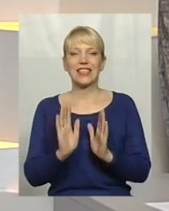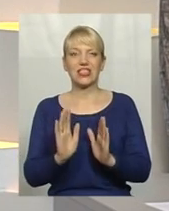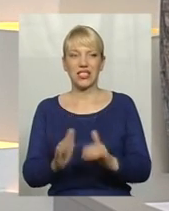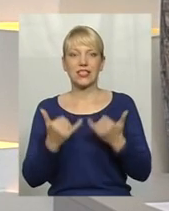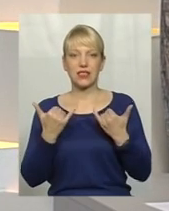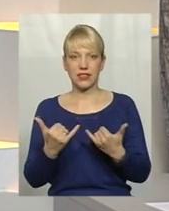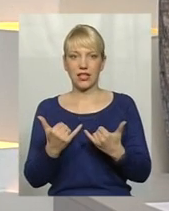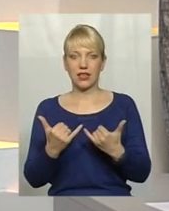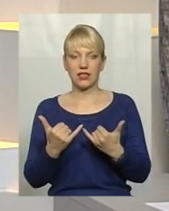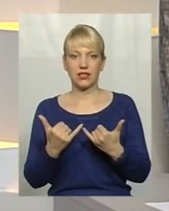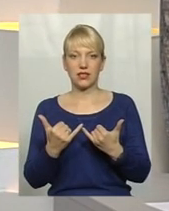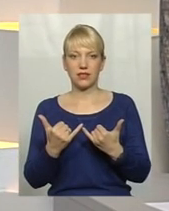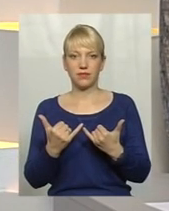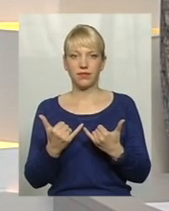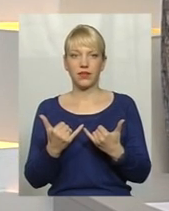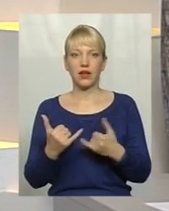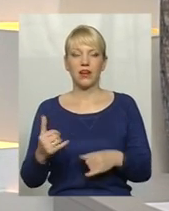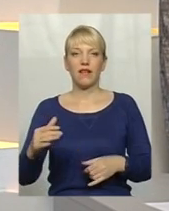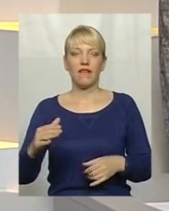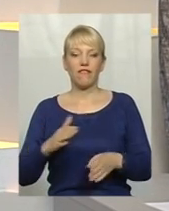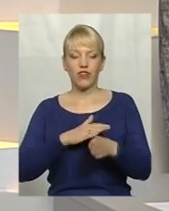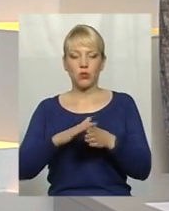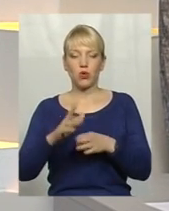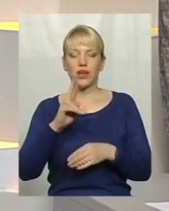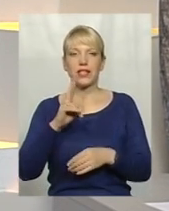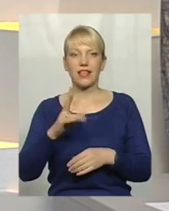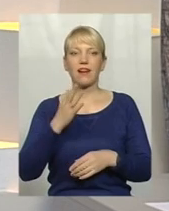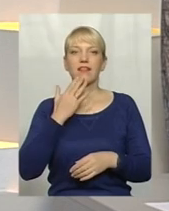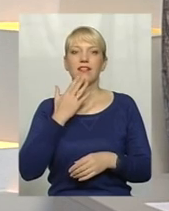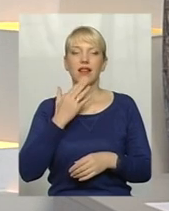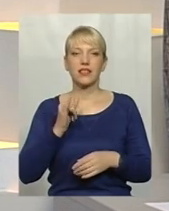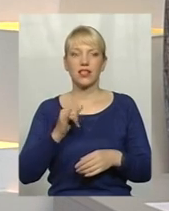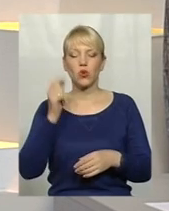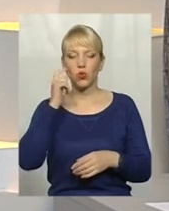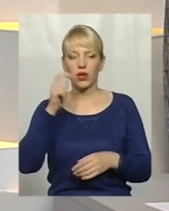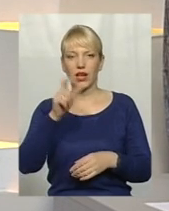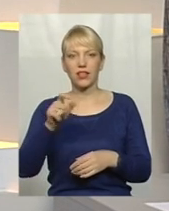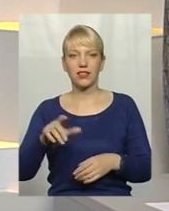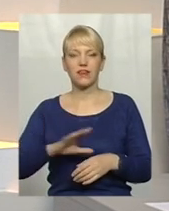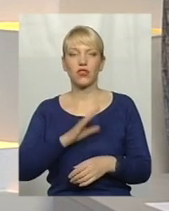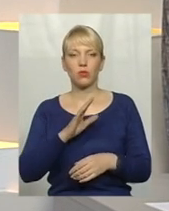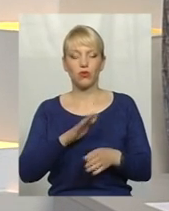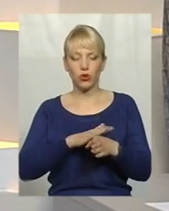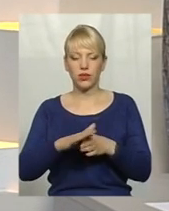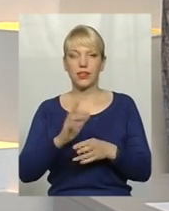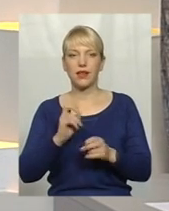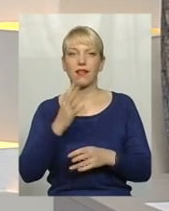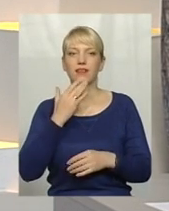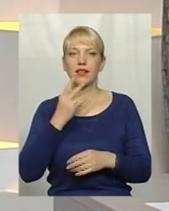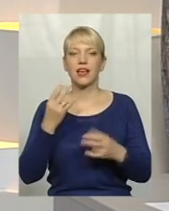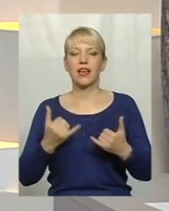відбулася як нація, українці відбулись як нація, і для цього треба було втратити,